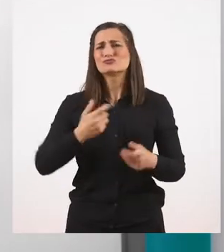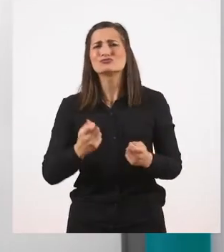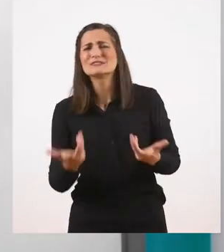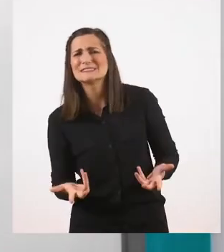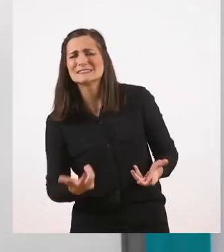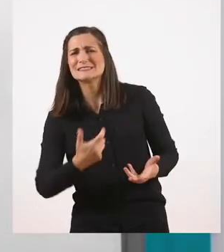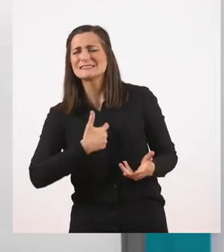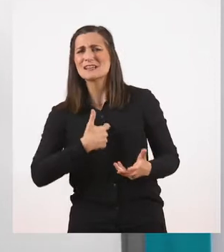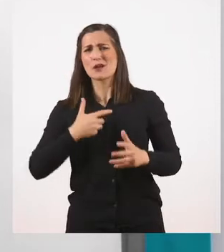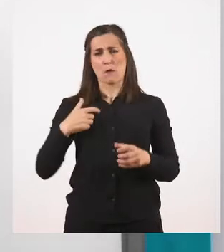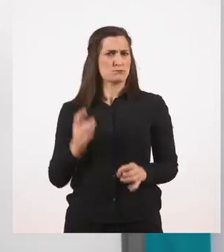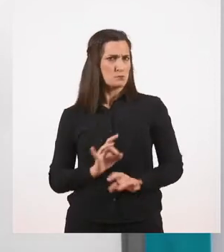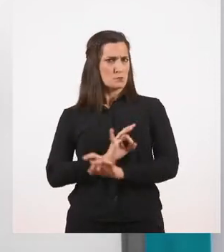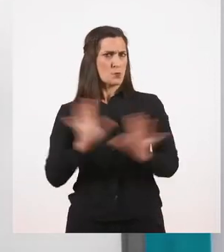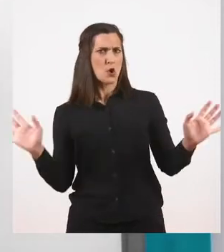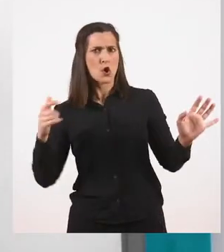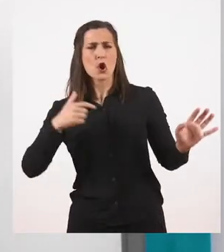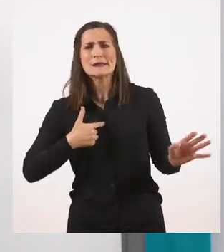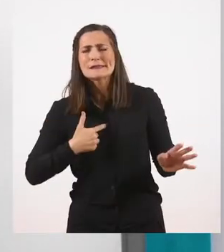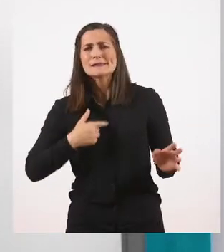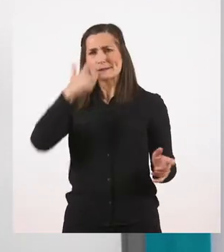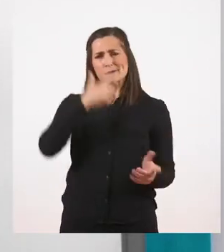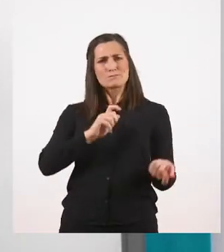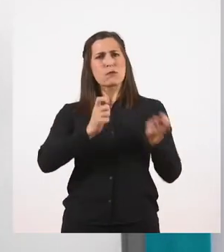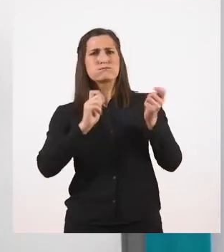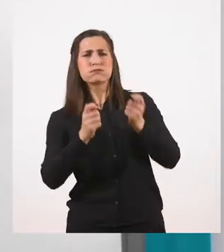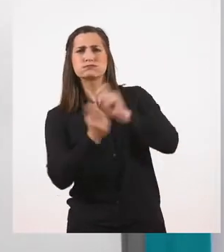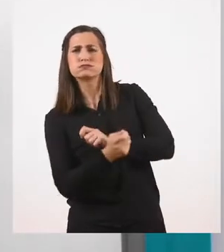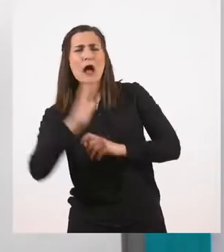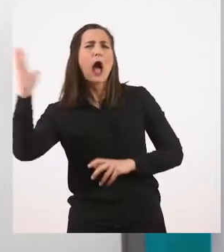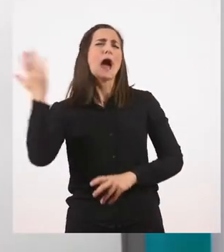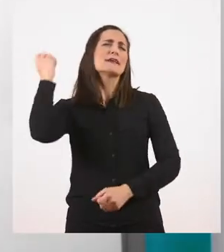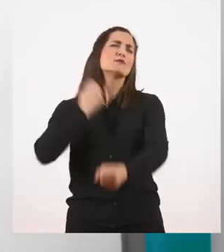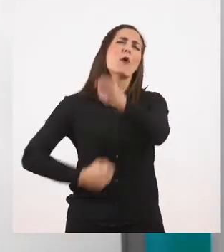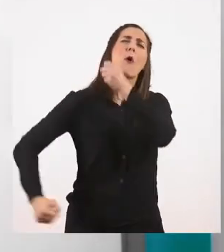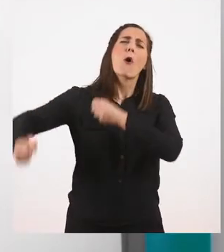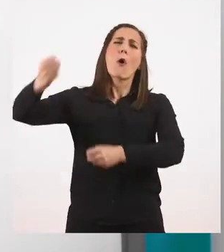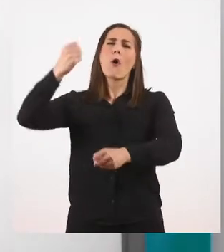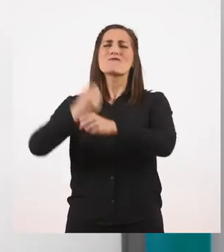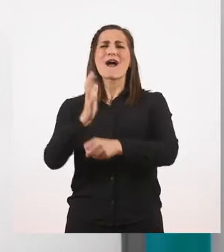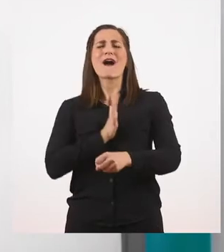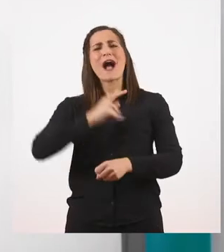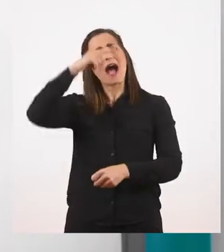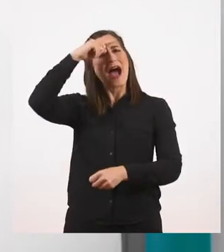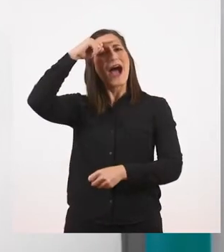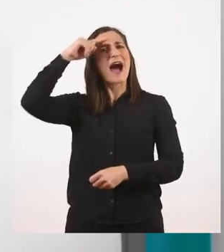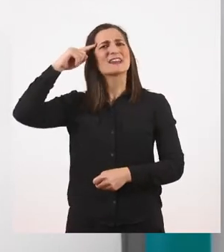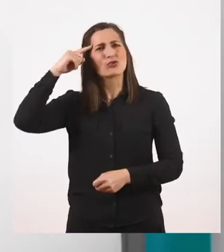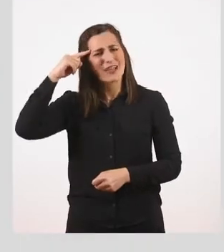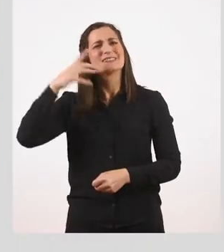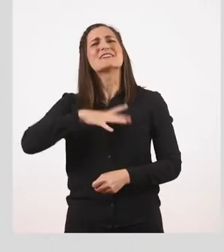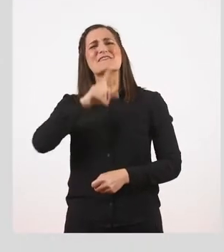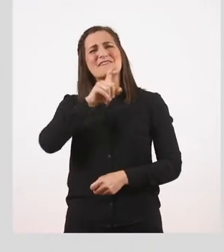Όλα αυτά είναι ερωτήματα που τέθηκαν από τους ανθρώπους από τα αρχαία χρόνια. Ο Αριστοτέλης προσπάθησε να τα